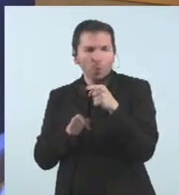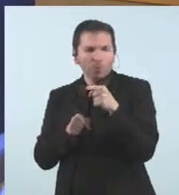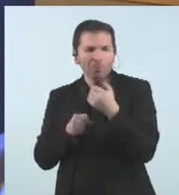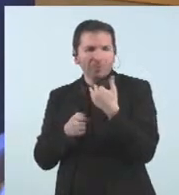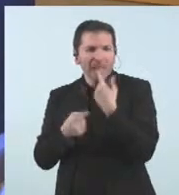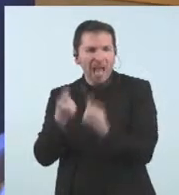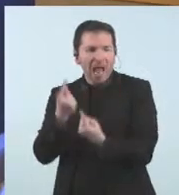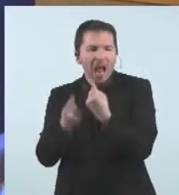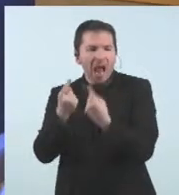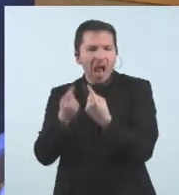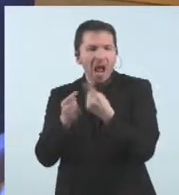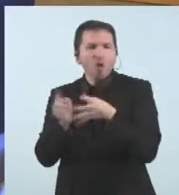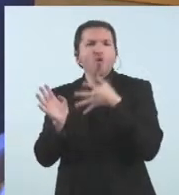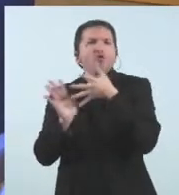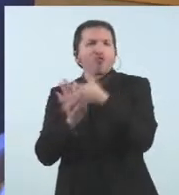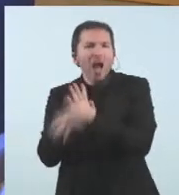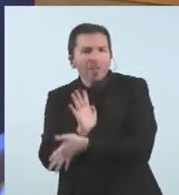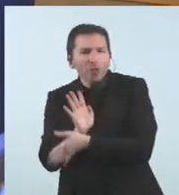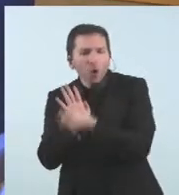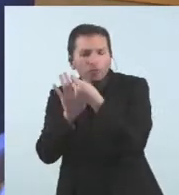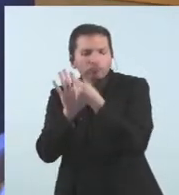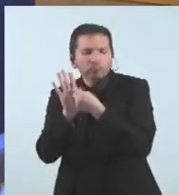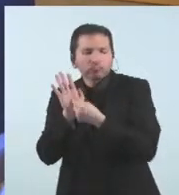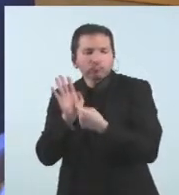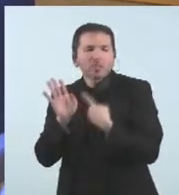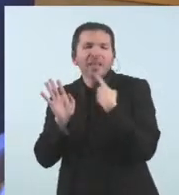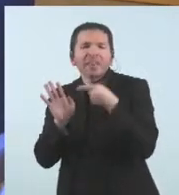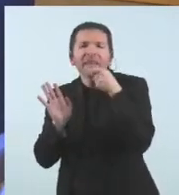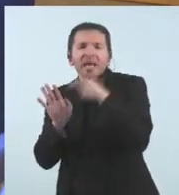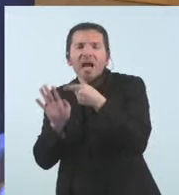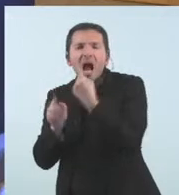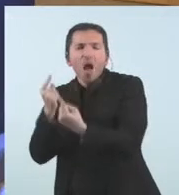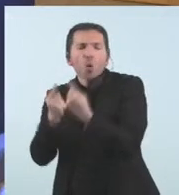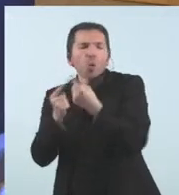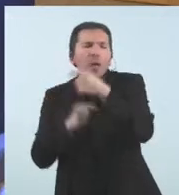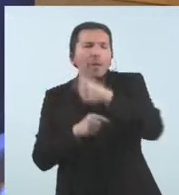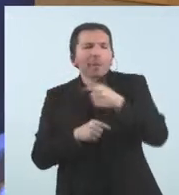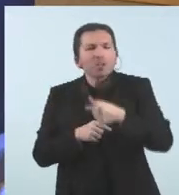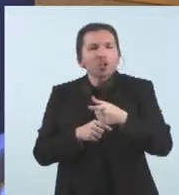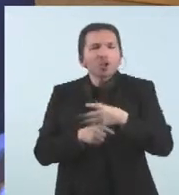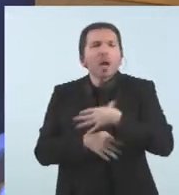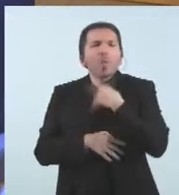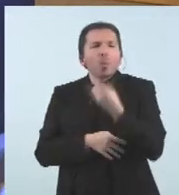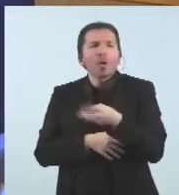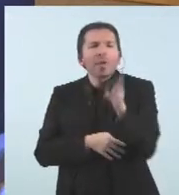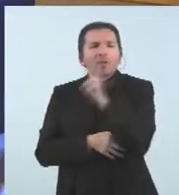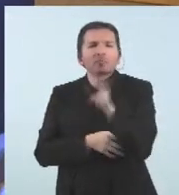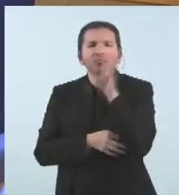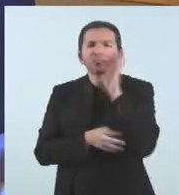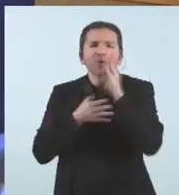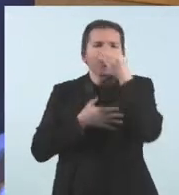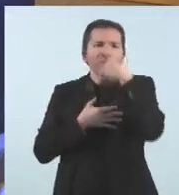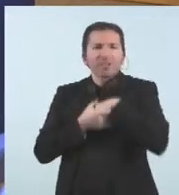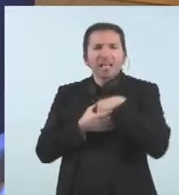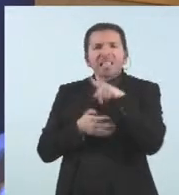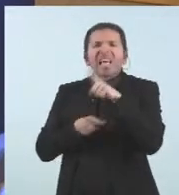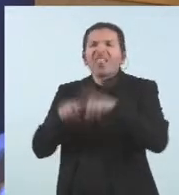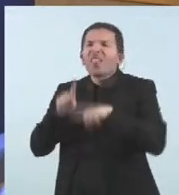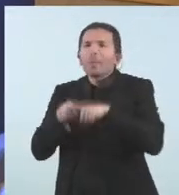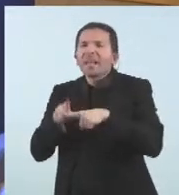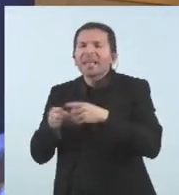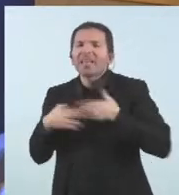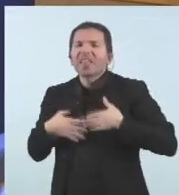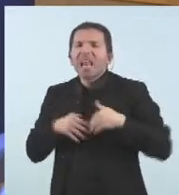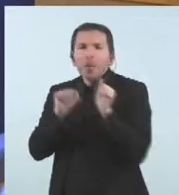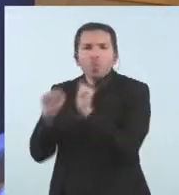que propicia que certes persones puguin reinfectar-se no sé si és una qüestió d'immunitat alguna qüestió no sé si s'ha estudiat i